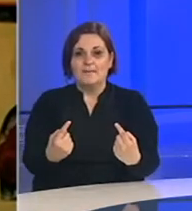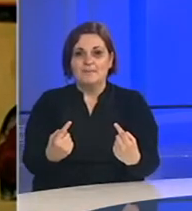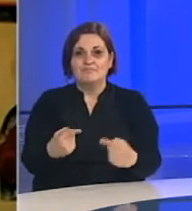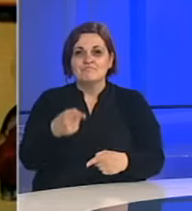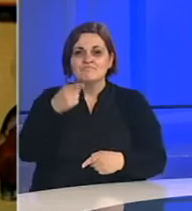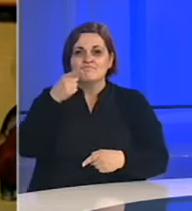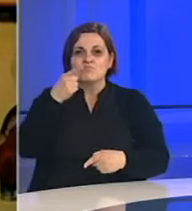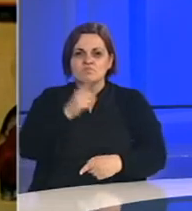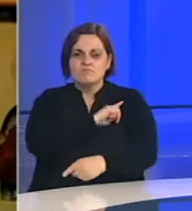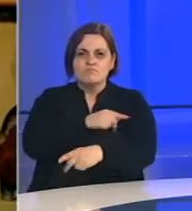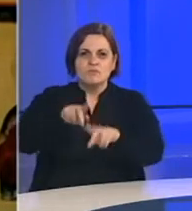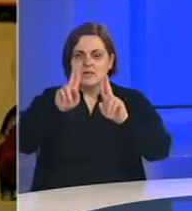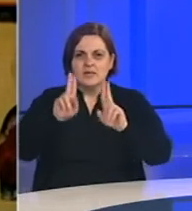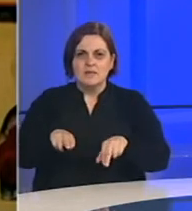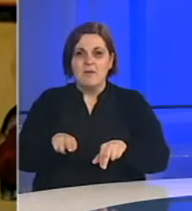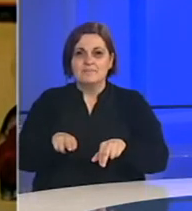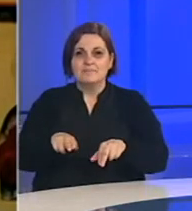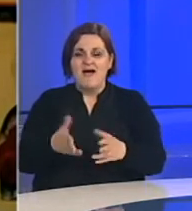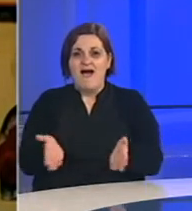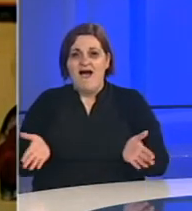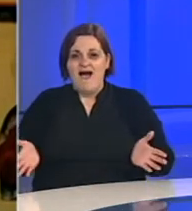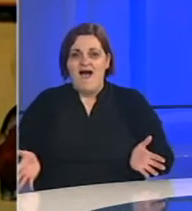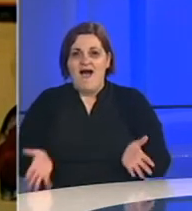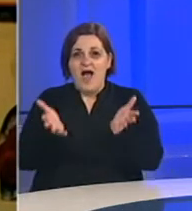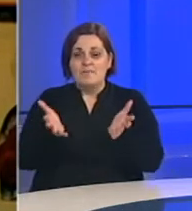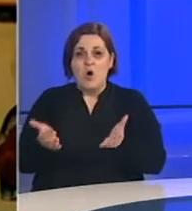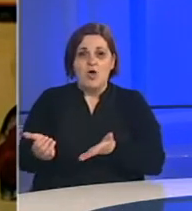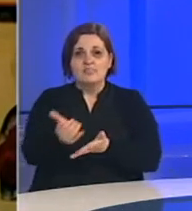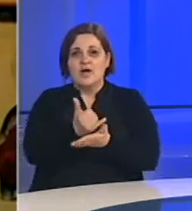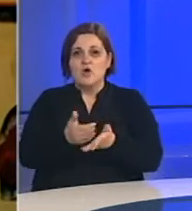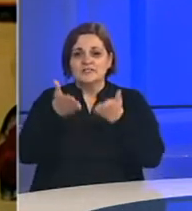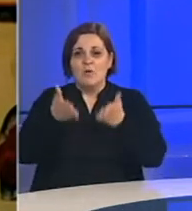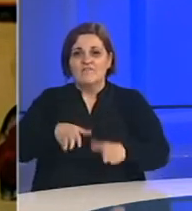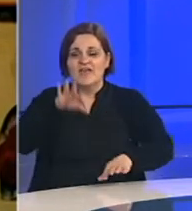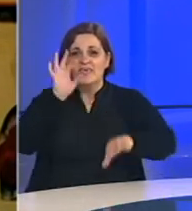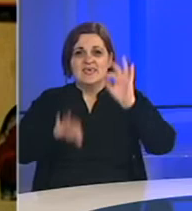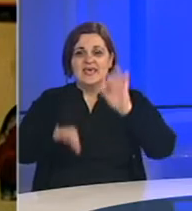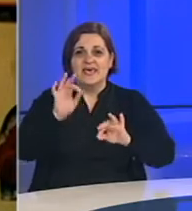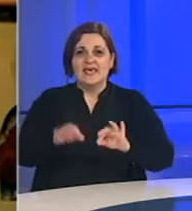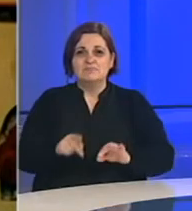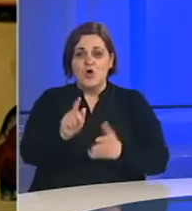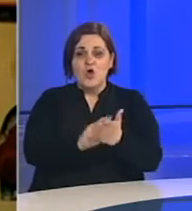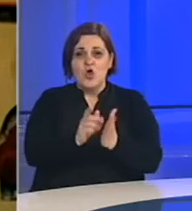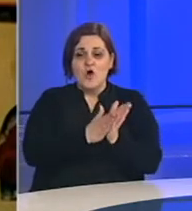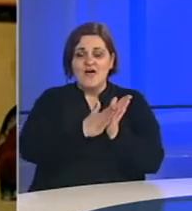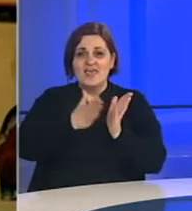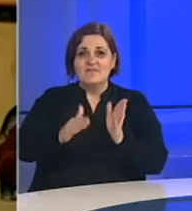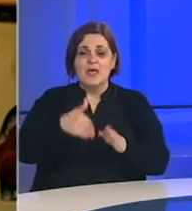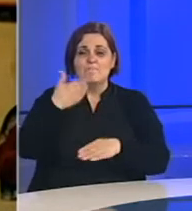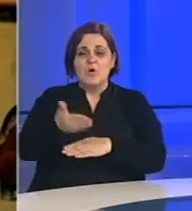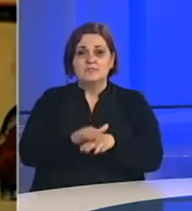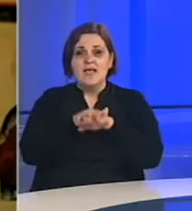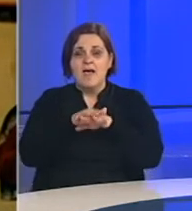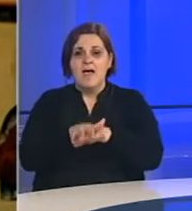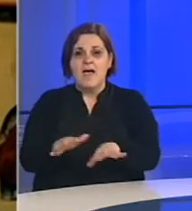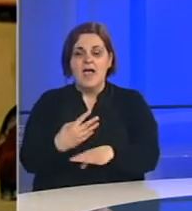ti potencijali postoje i ajdemo da koristimo i ove izbore i ovaj period posle epidemije